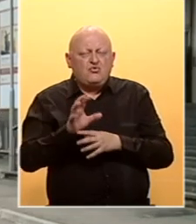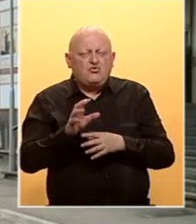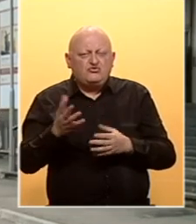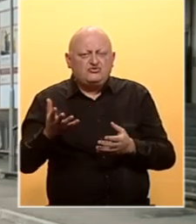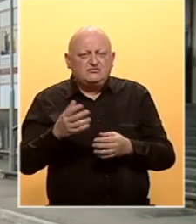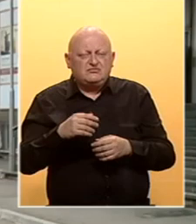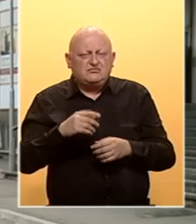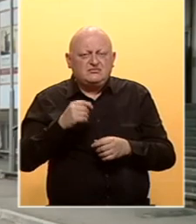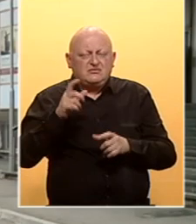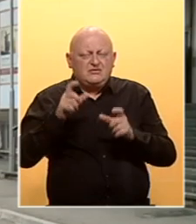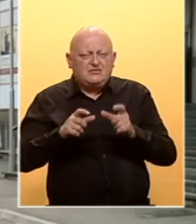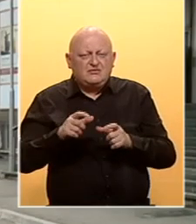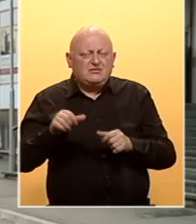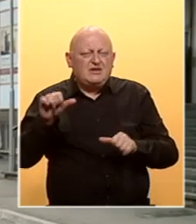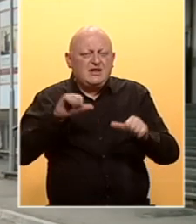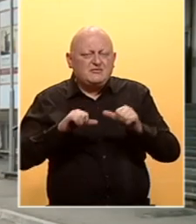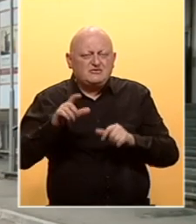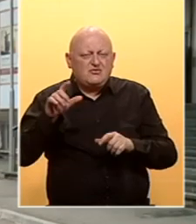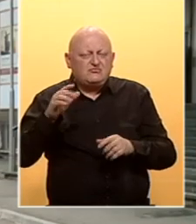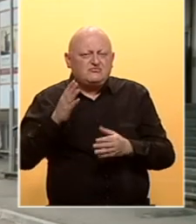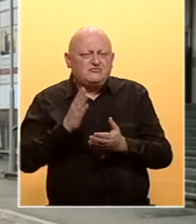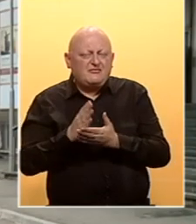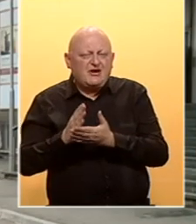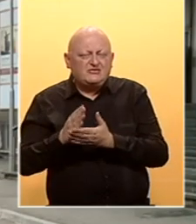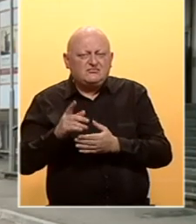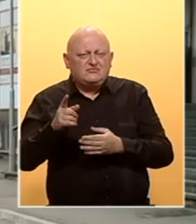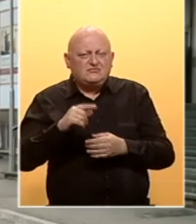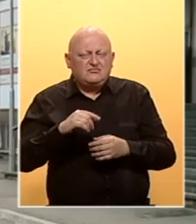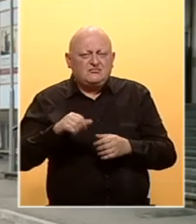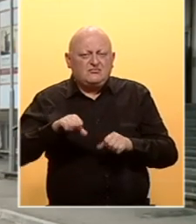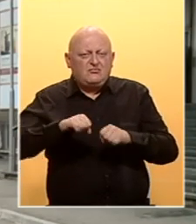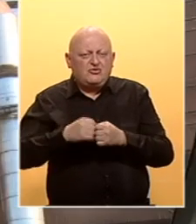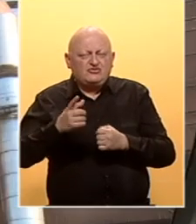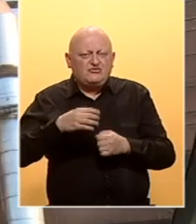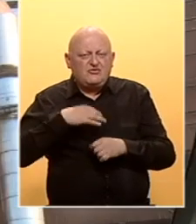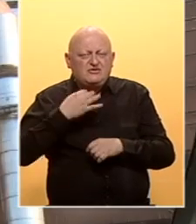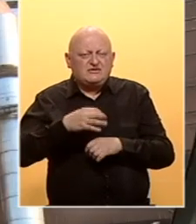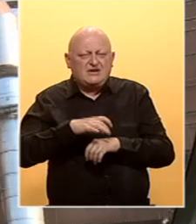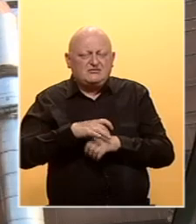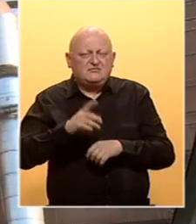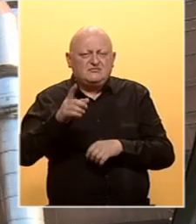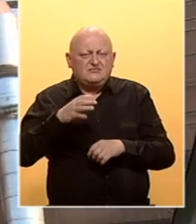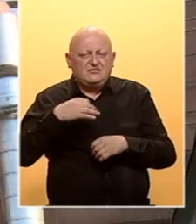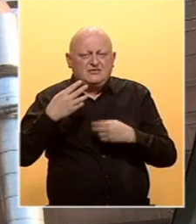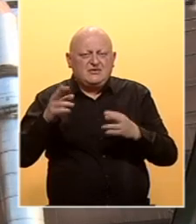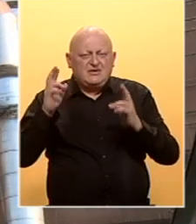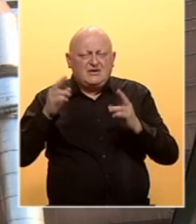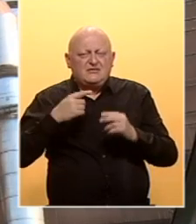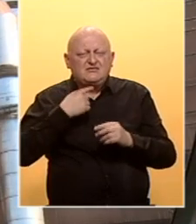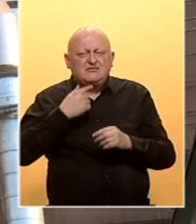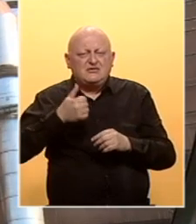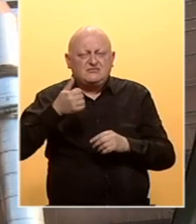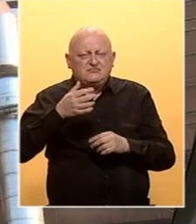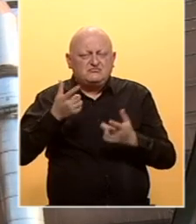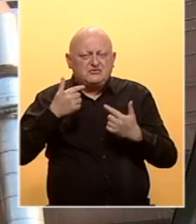radi o biološkom faktoru ili hemijskom faktoru, on naravno pogoršava njihovo zdravlje. Ono što daje nadu da bi kvalitet zraka u